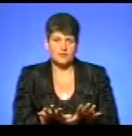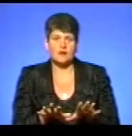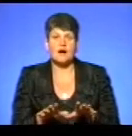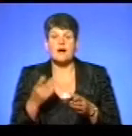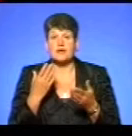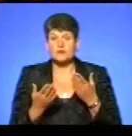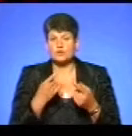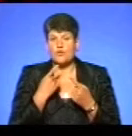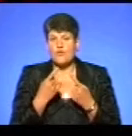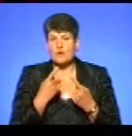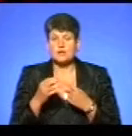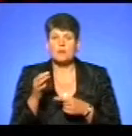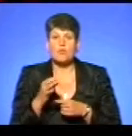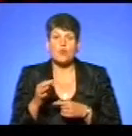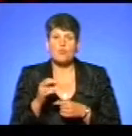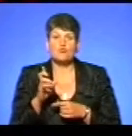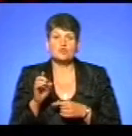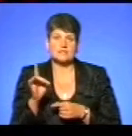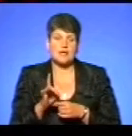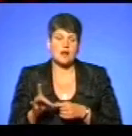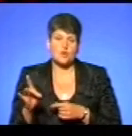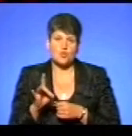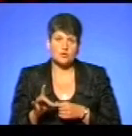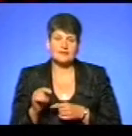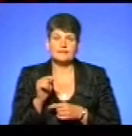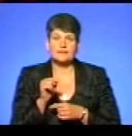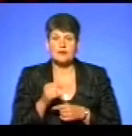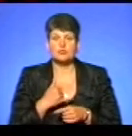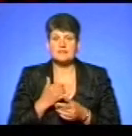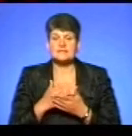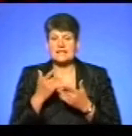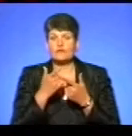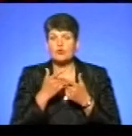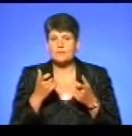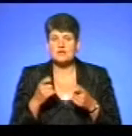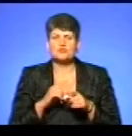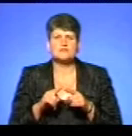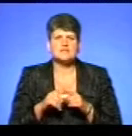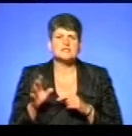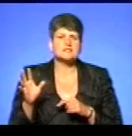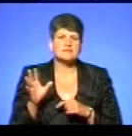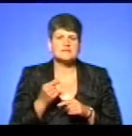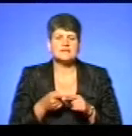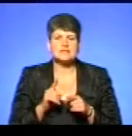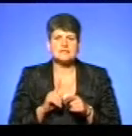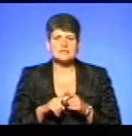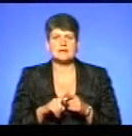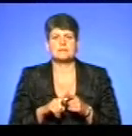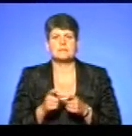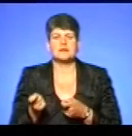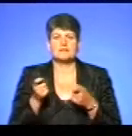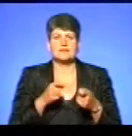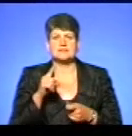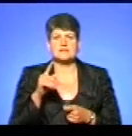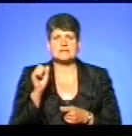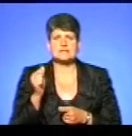якщо говорити про Бучівський район, значить, там в нас така інформація є, що, скоріше за все, це заніс за готівельне. Тому що